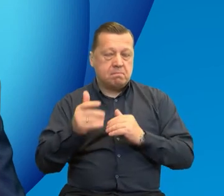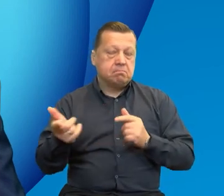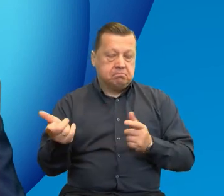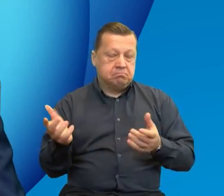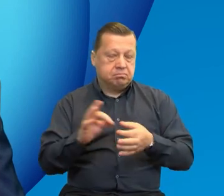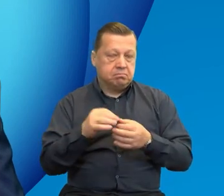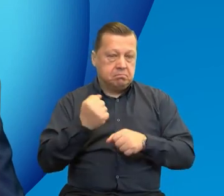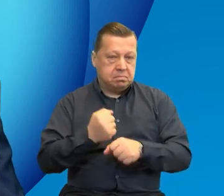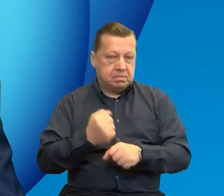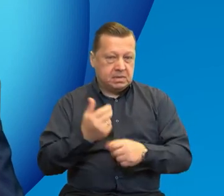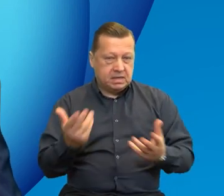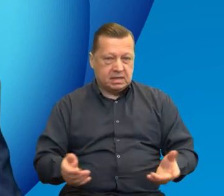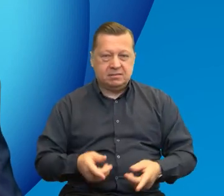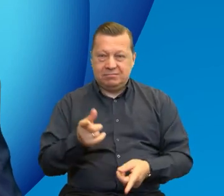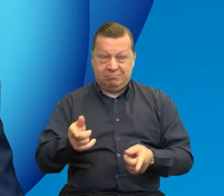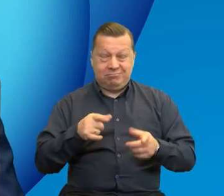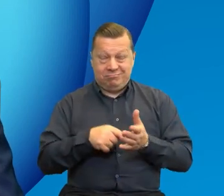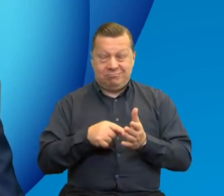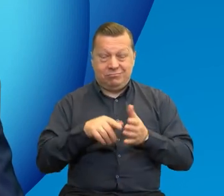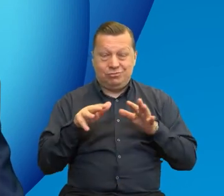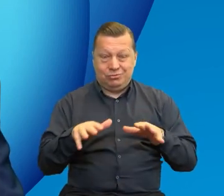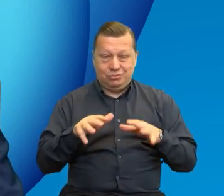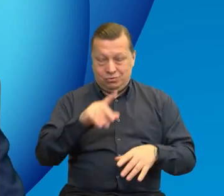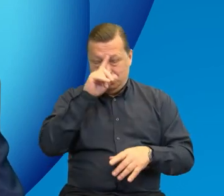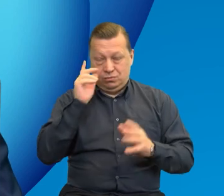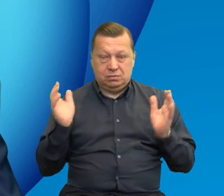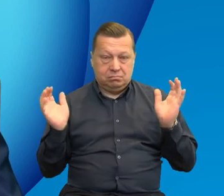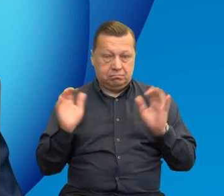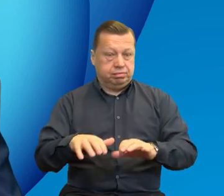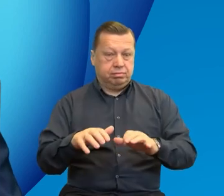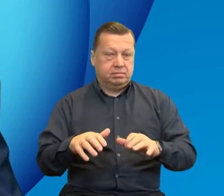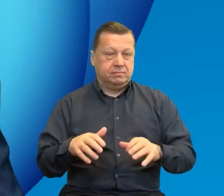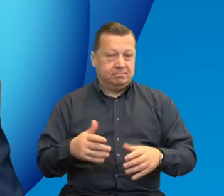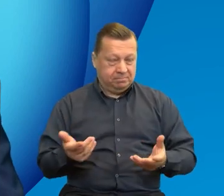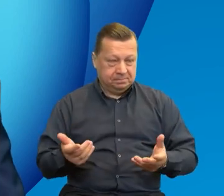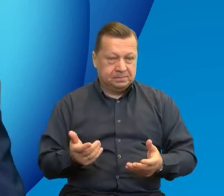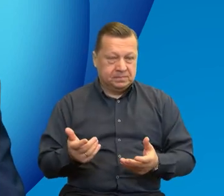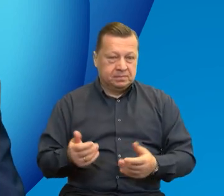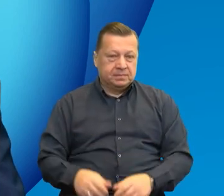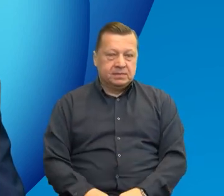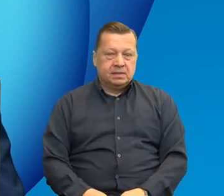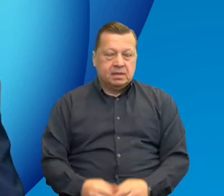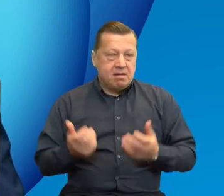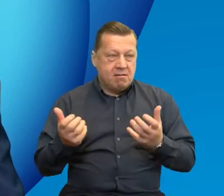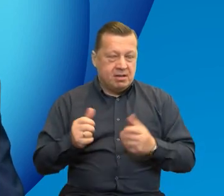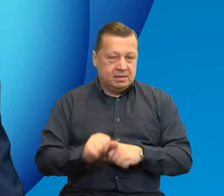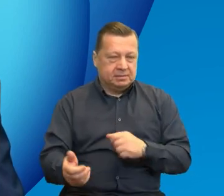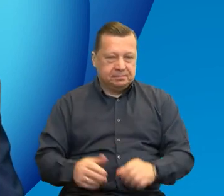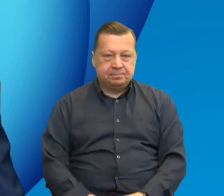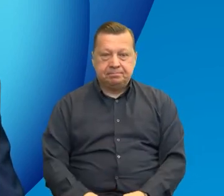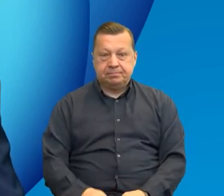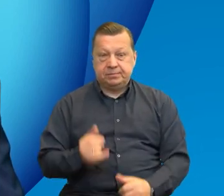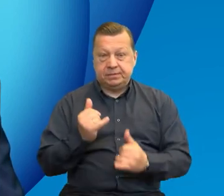To jest wszystko, co przyciąga uczestników tych projektów. Jeśli